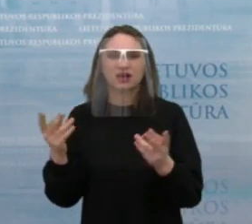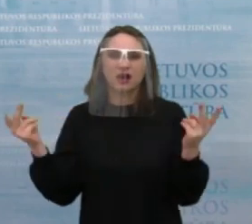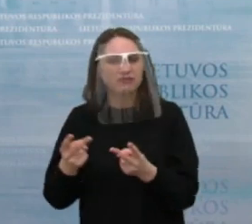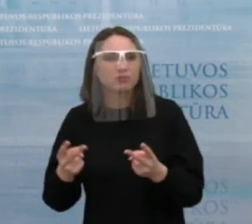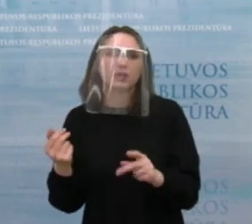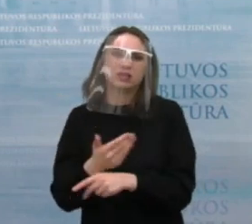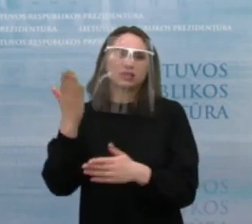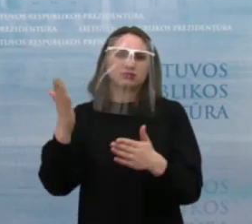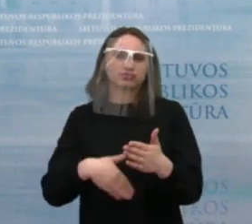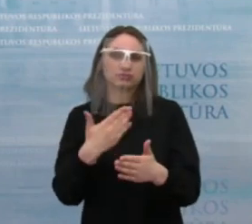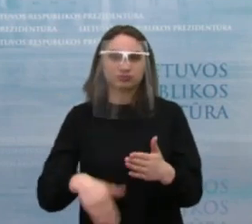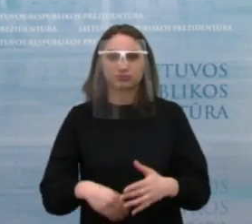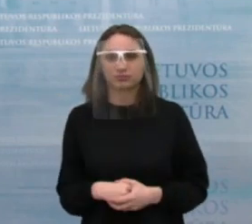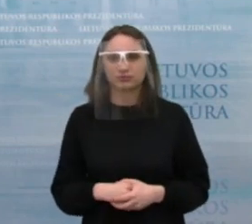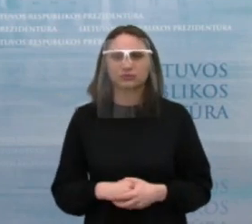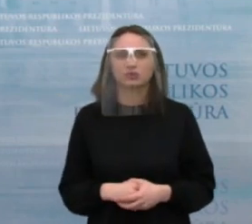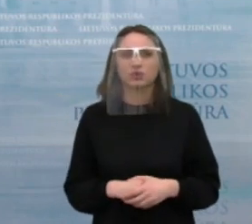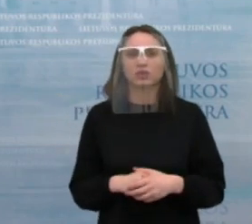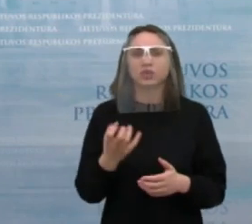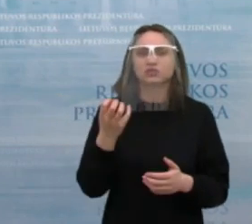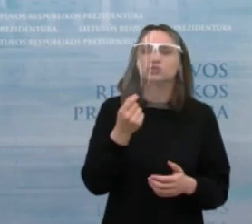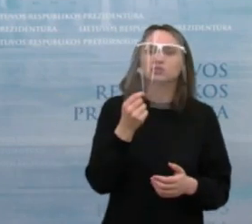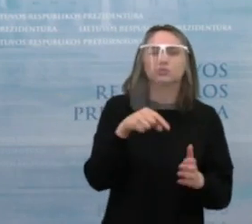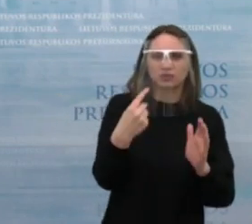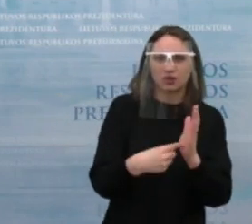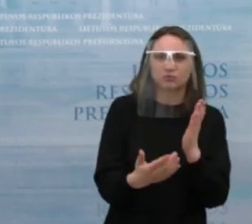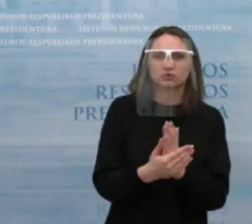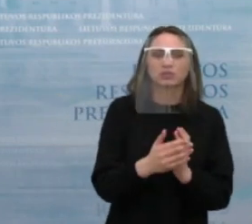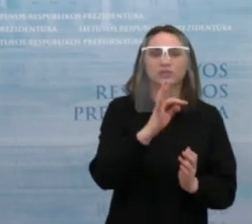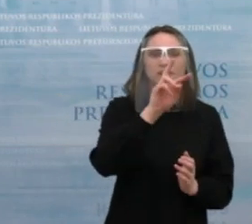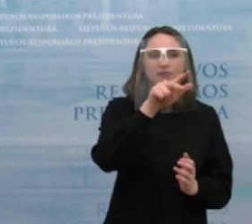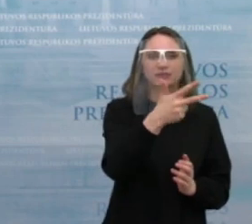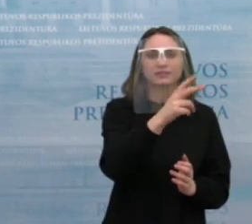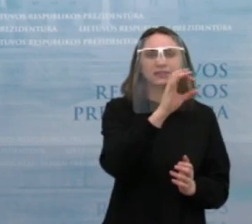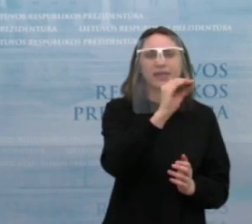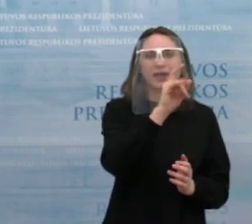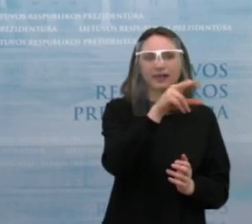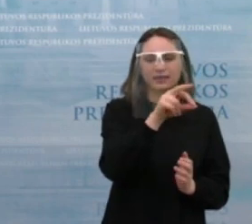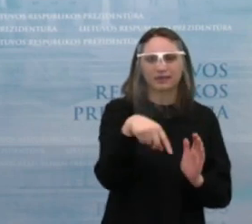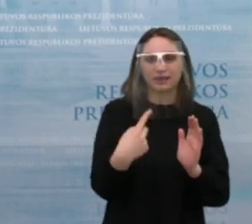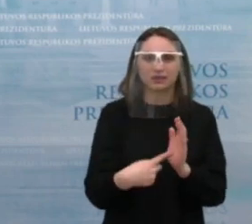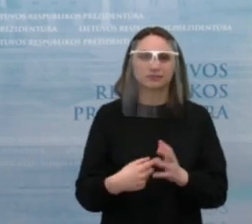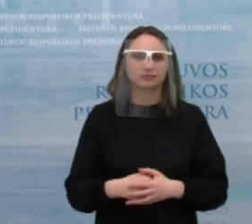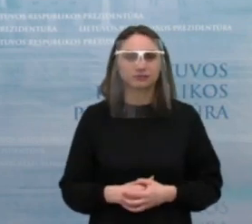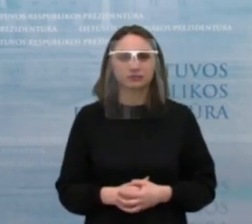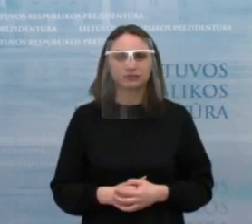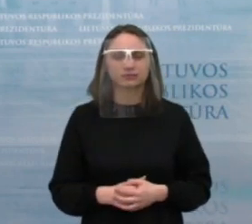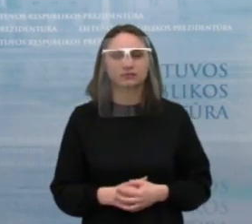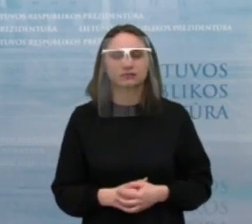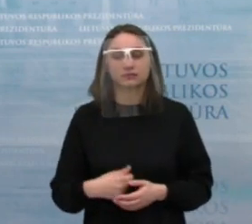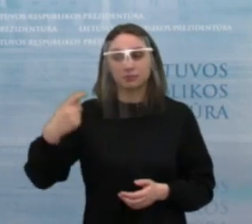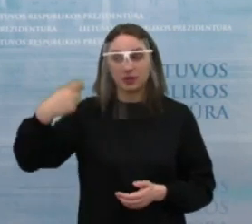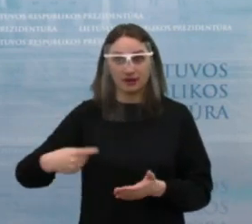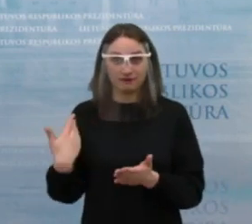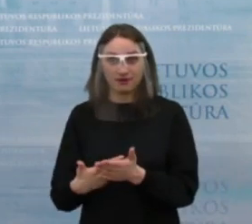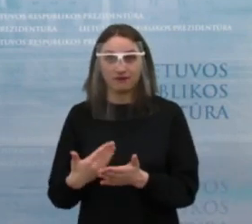išmokos draudimą. Matau dar kelias pakeltas rankas. Eglė Šepetytė, TV3. Prašau, Eglė. Sveiki. Prezidento patarėjas